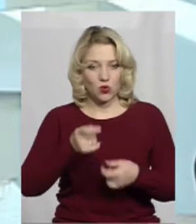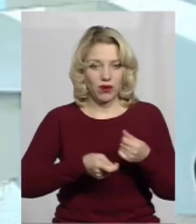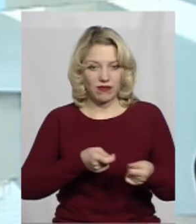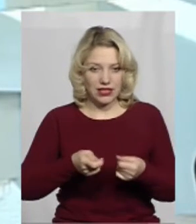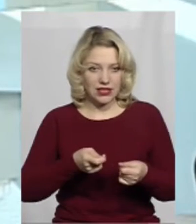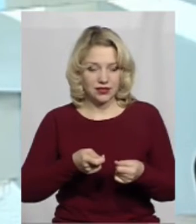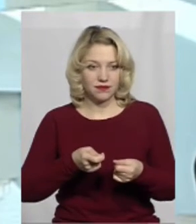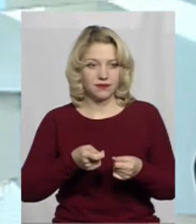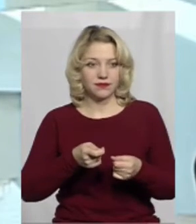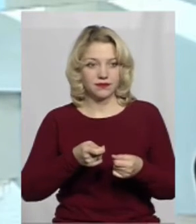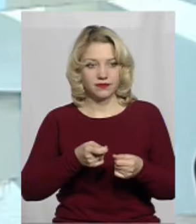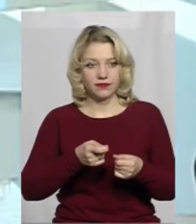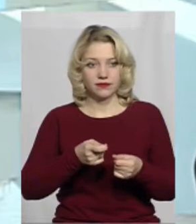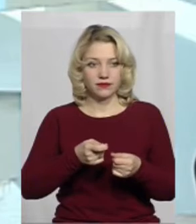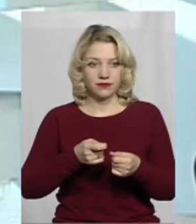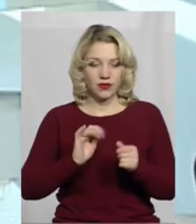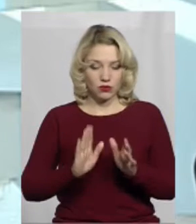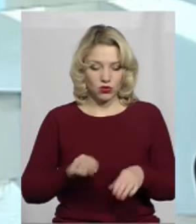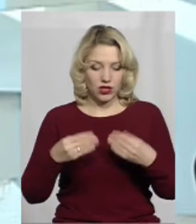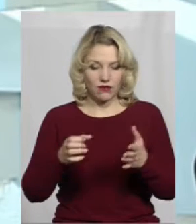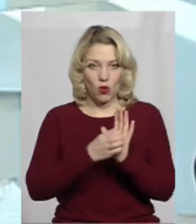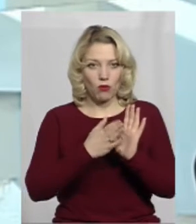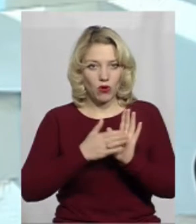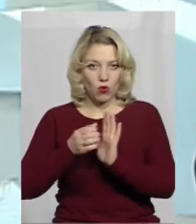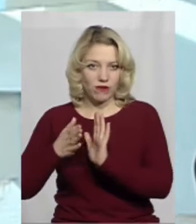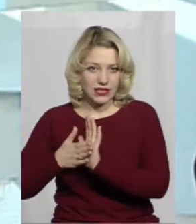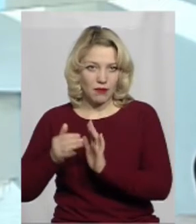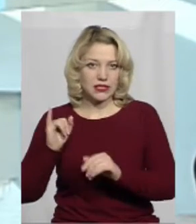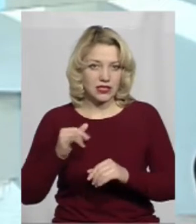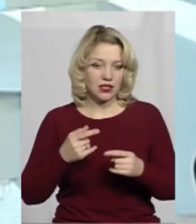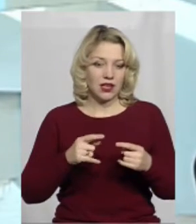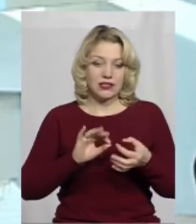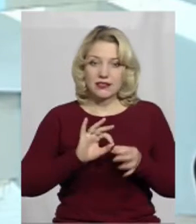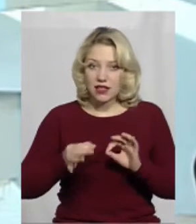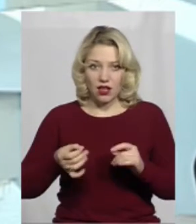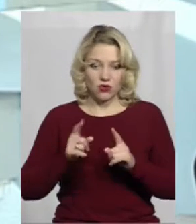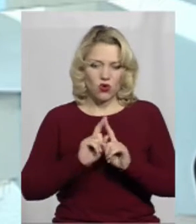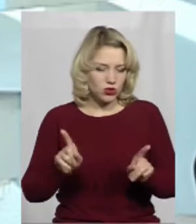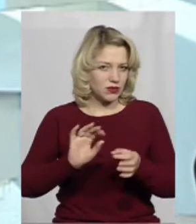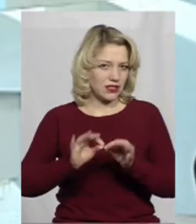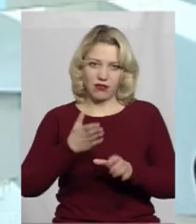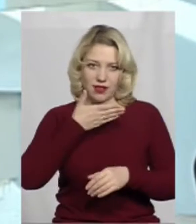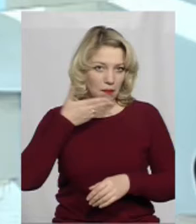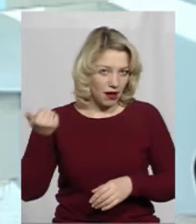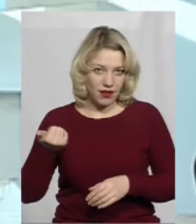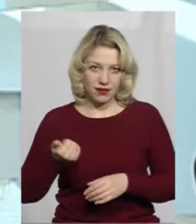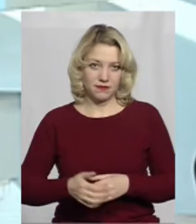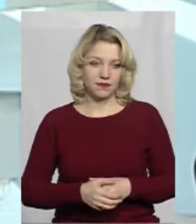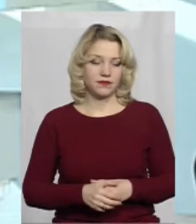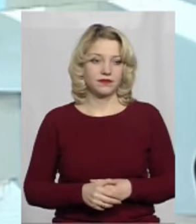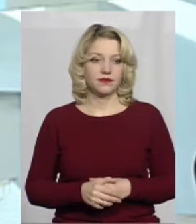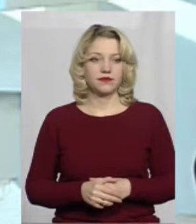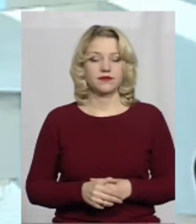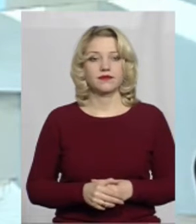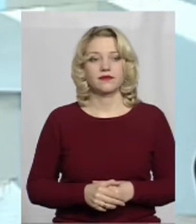будуть надавати ці облікові записи. В принципі, тут складності, особливої складності немає. Ми не вбачаємо